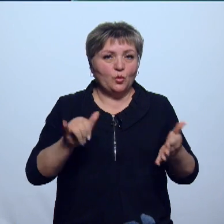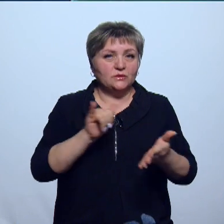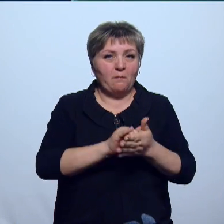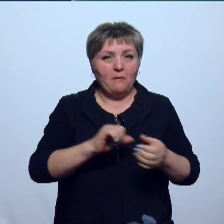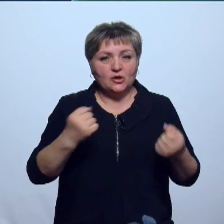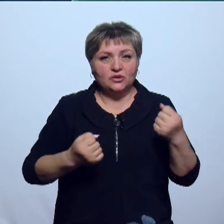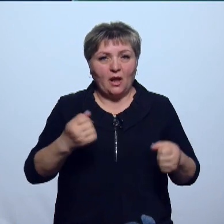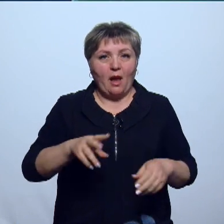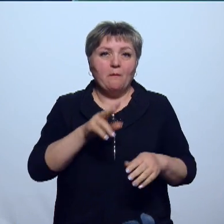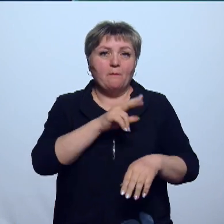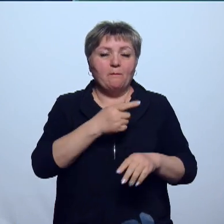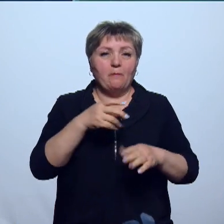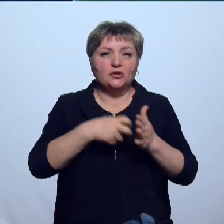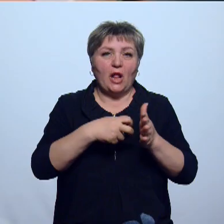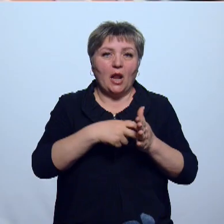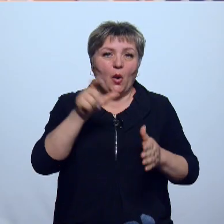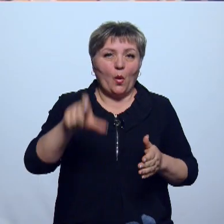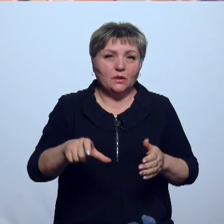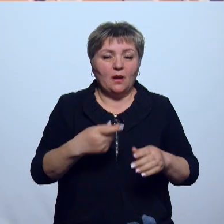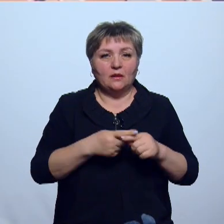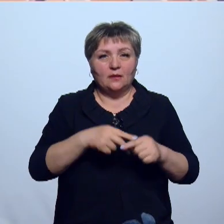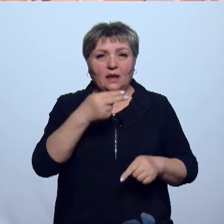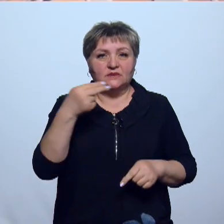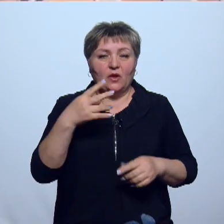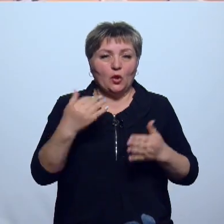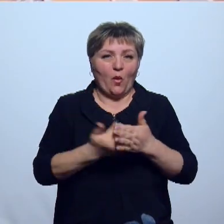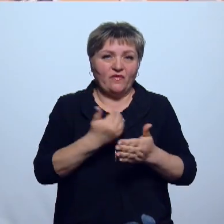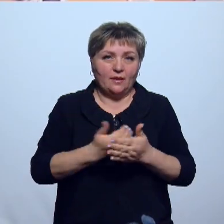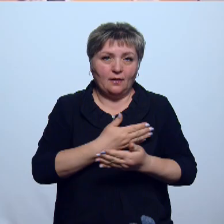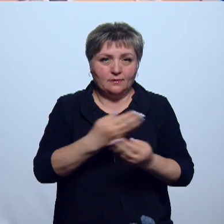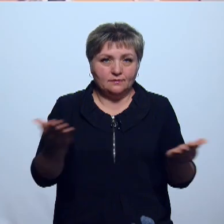почтальонов? Глава Удмуртии и директор российской почты тестировали новинки.